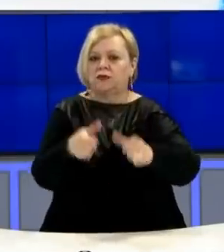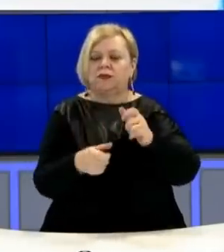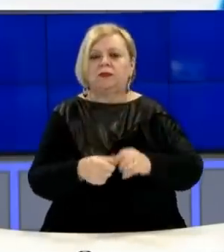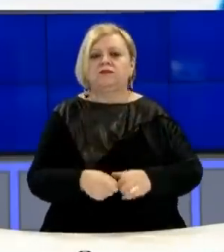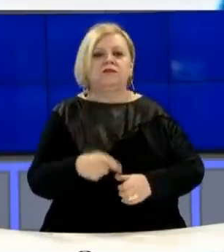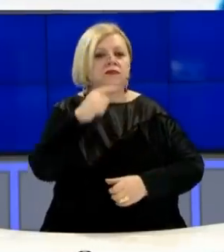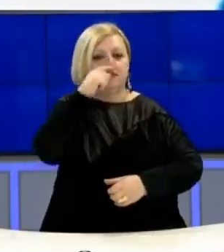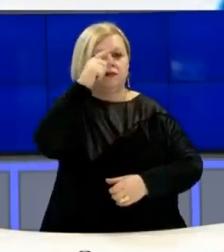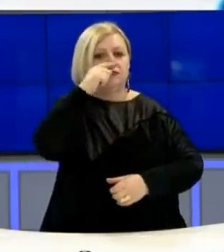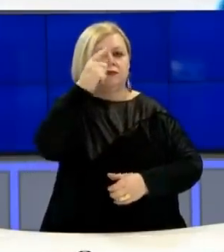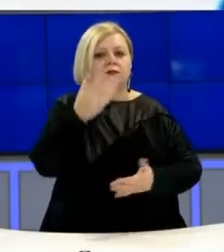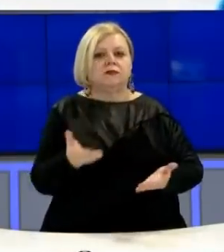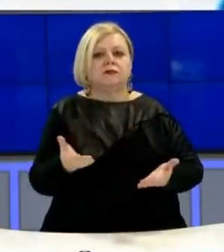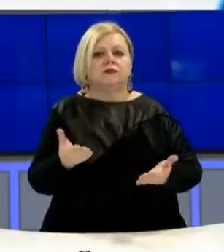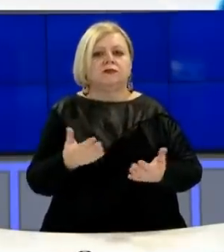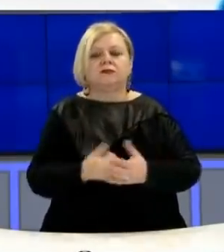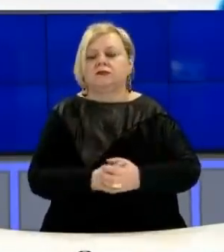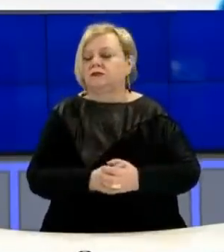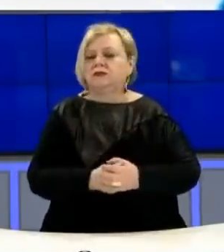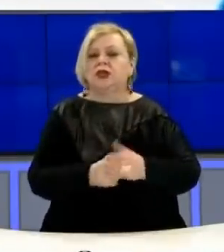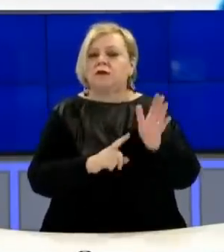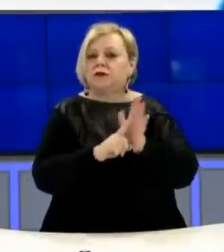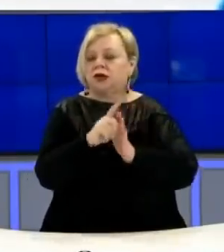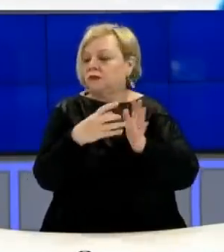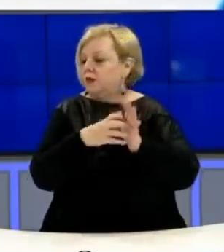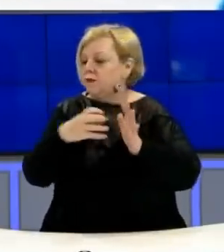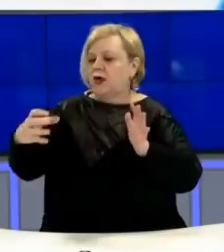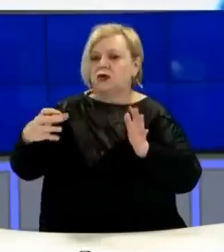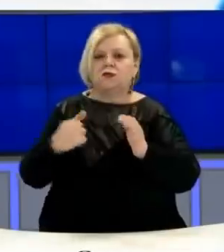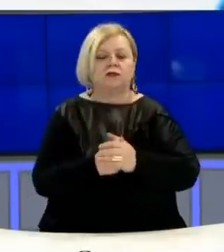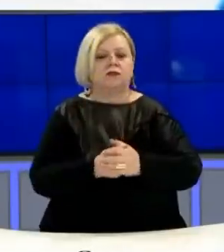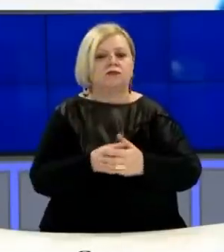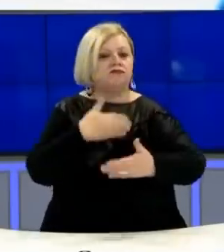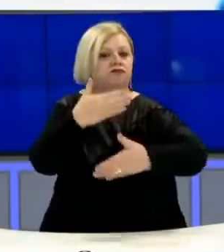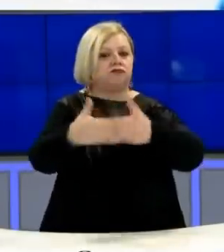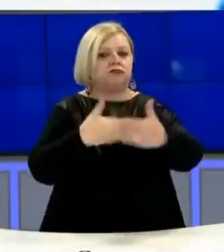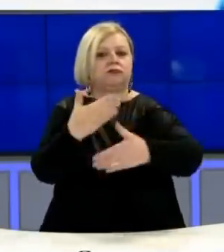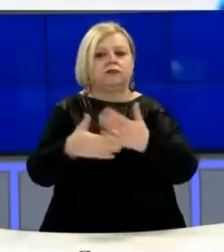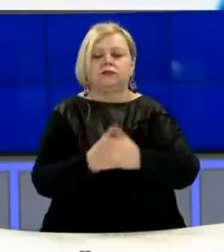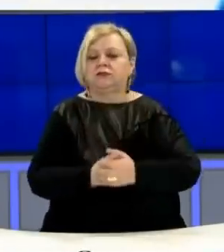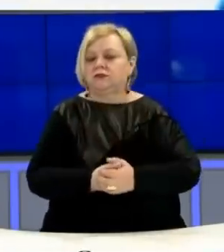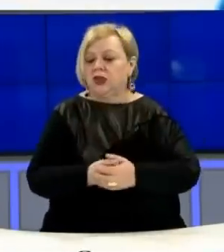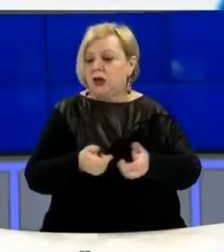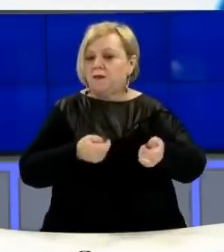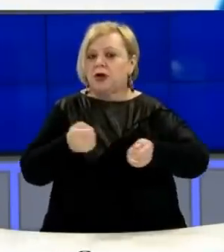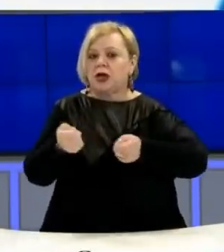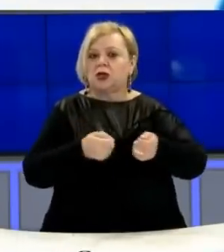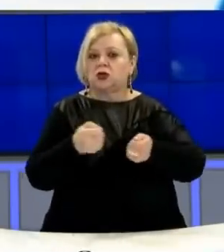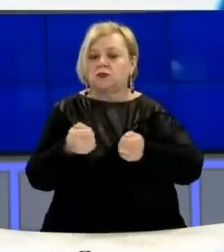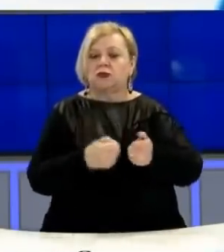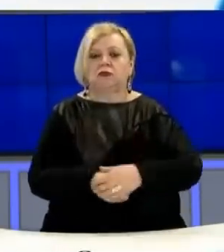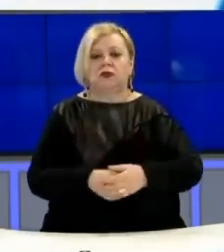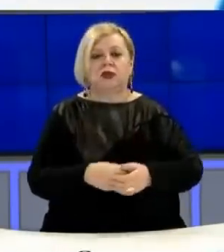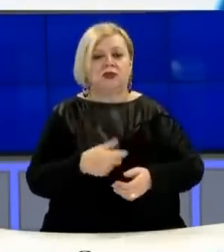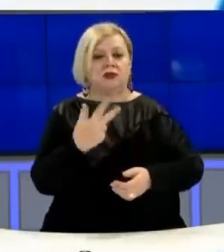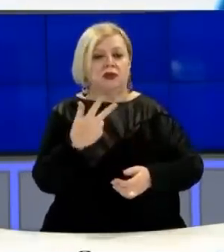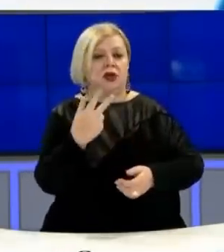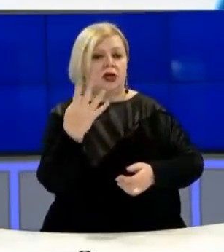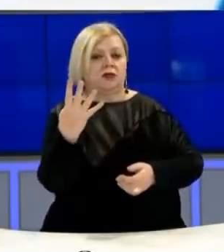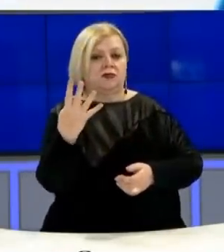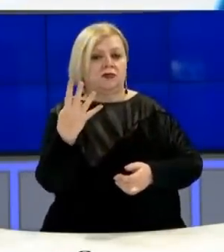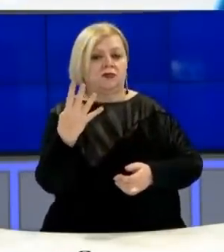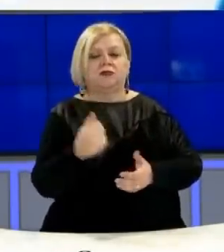mburemi, edhe me cilat ne kërkojmë besimin për të vazhdu më tutje. Kemi në gjutë trikat e proceset te e të ndjeshme,